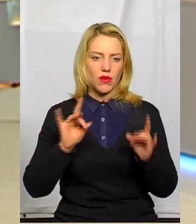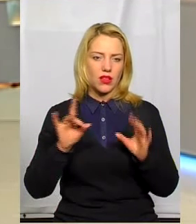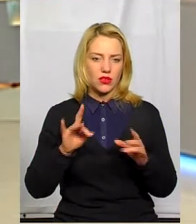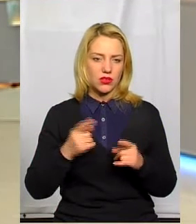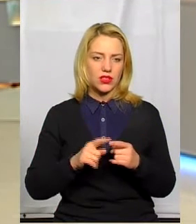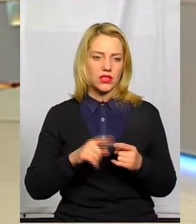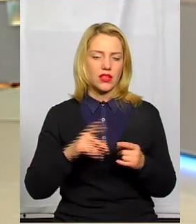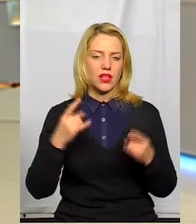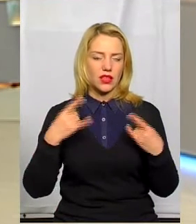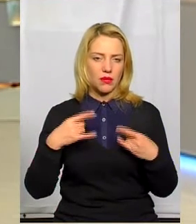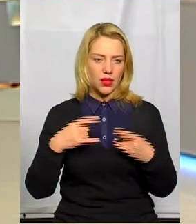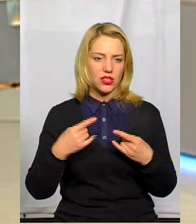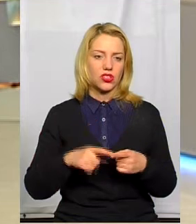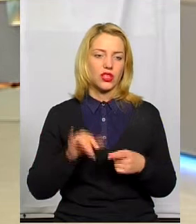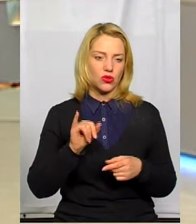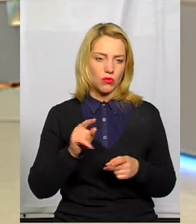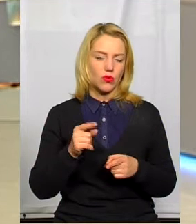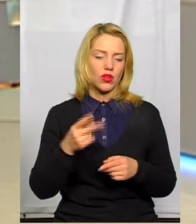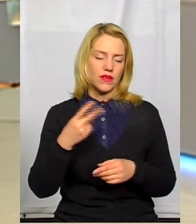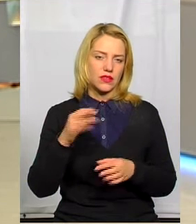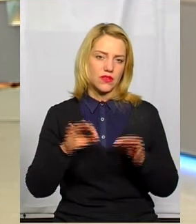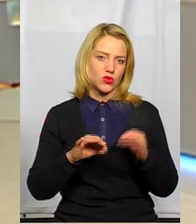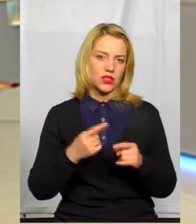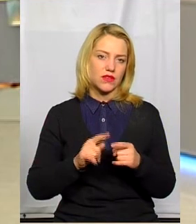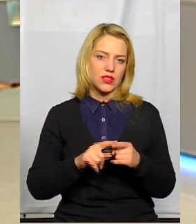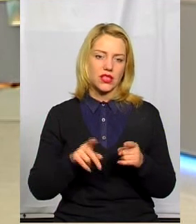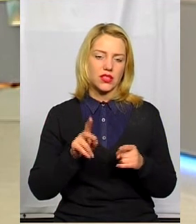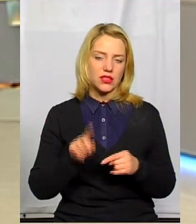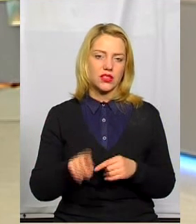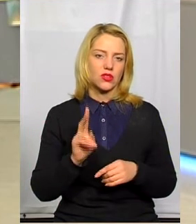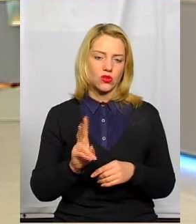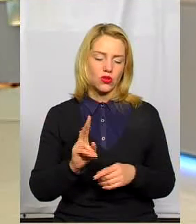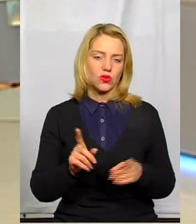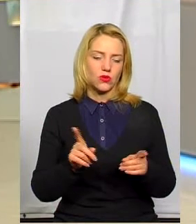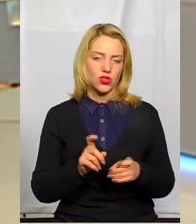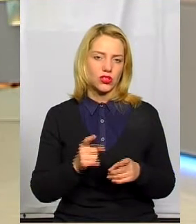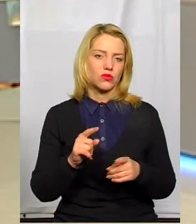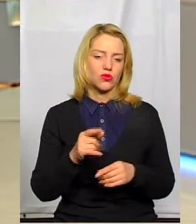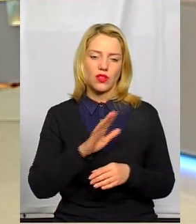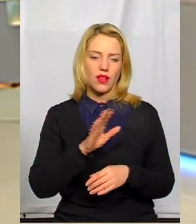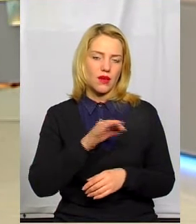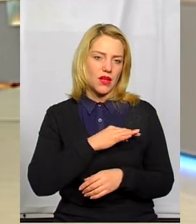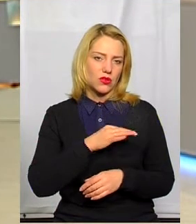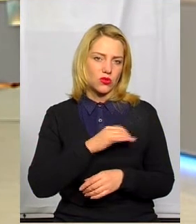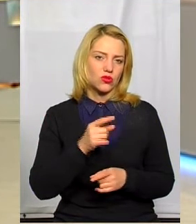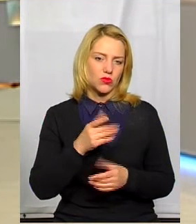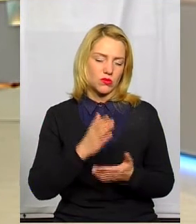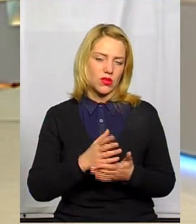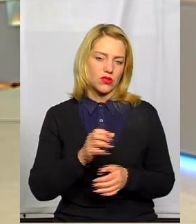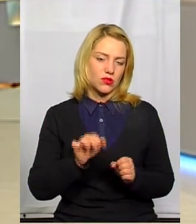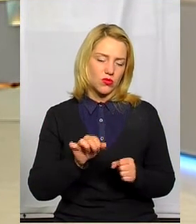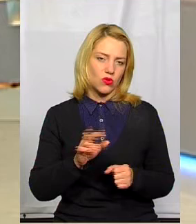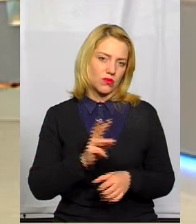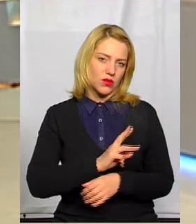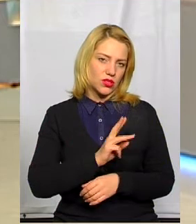на телебачення. Тому відсотків 20, мабуть, завжди ті, хто долучилися, тому що їм небайдужі, вони мають змогу, вони мають бажання.